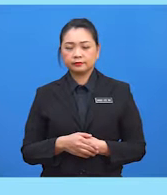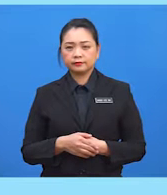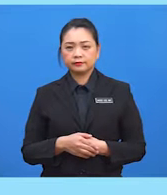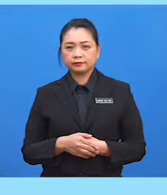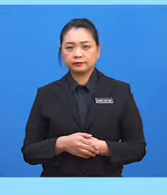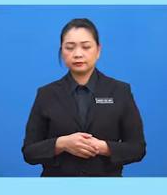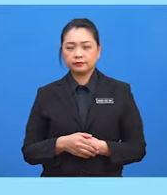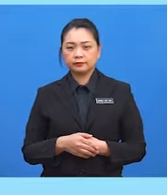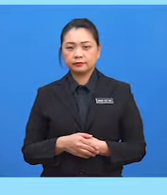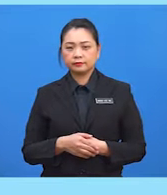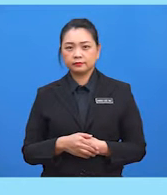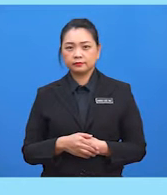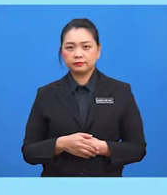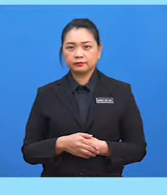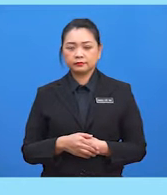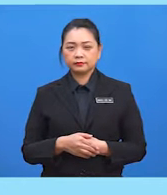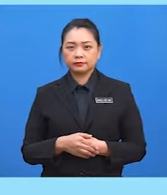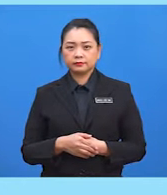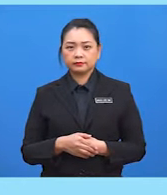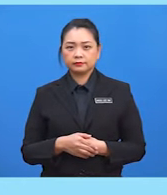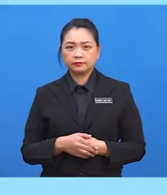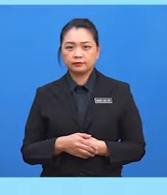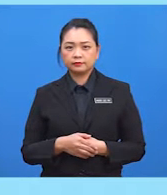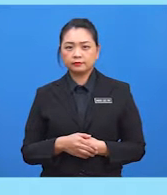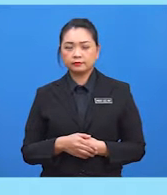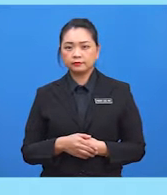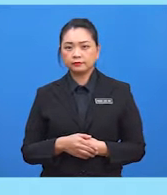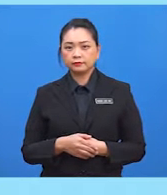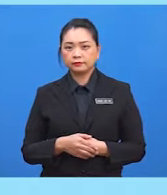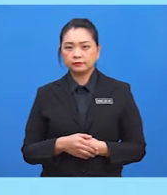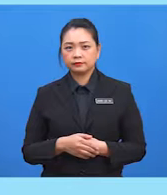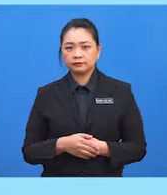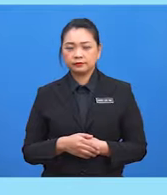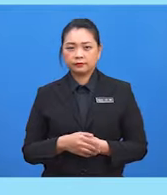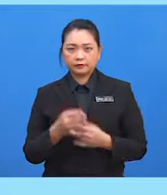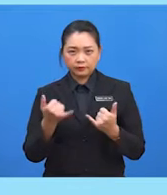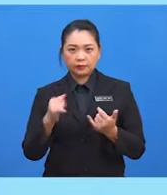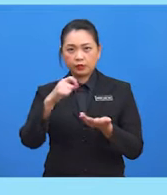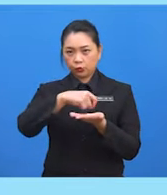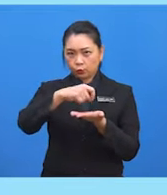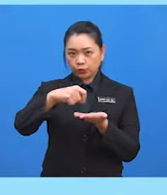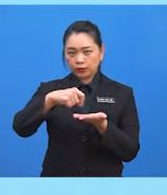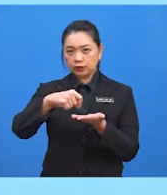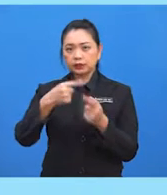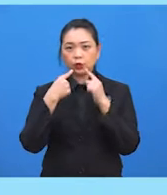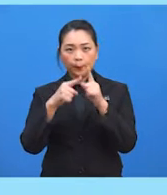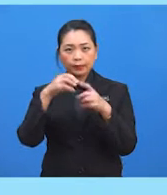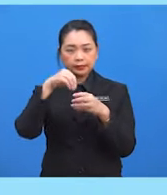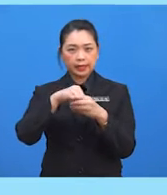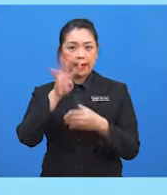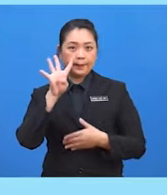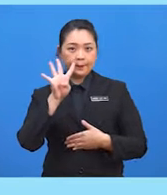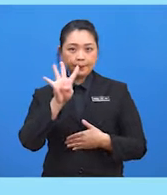28262 Sifar 498 kepada 4 tempat peperluhan.